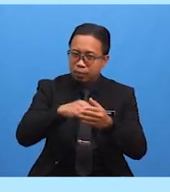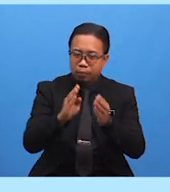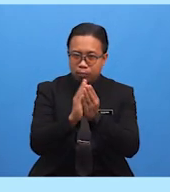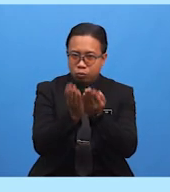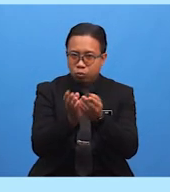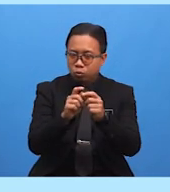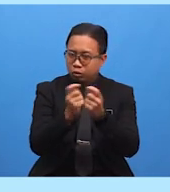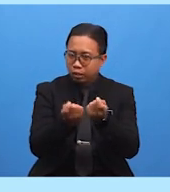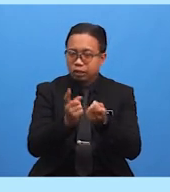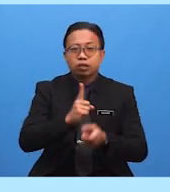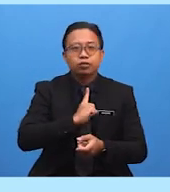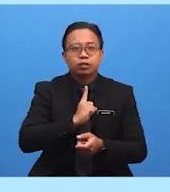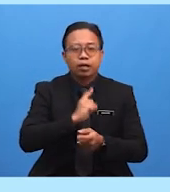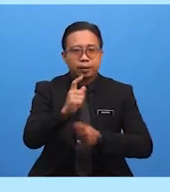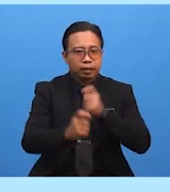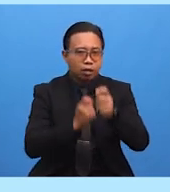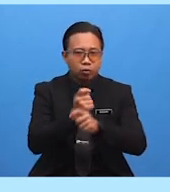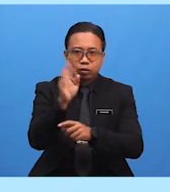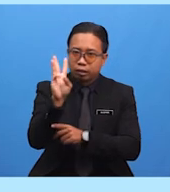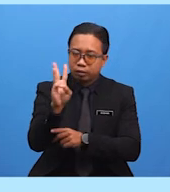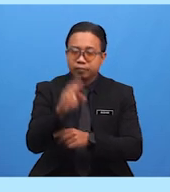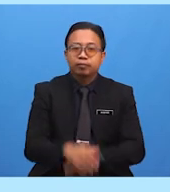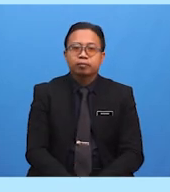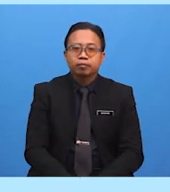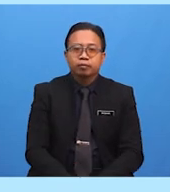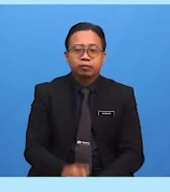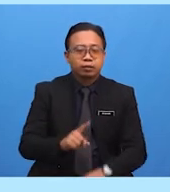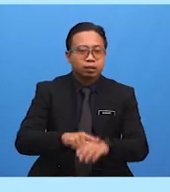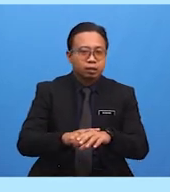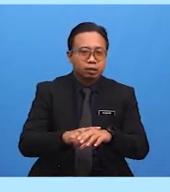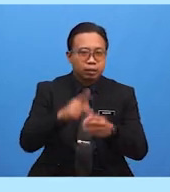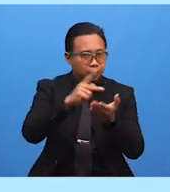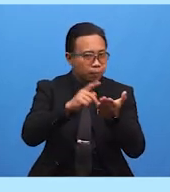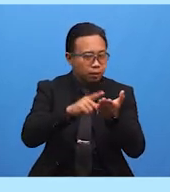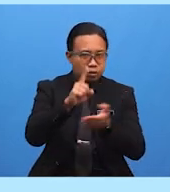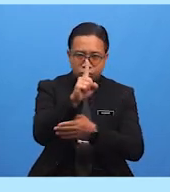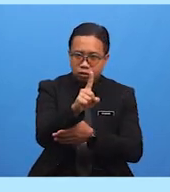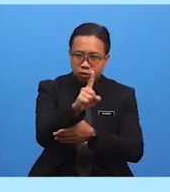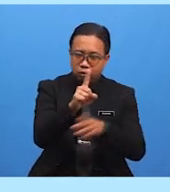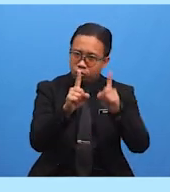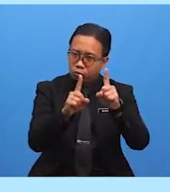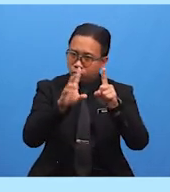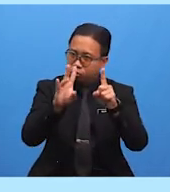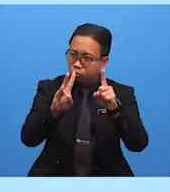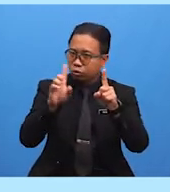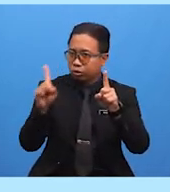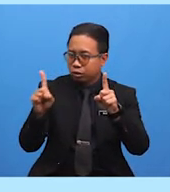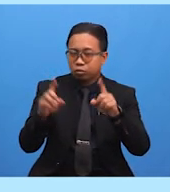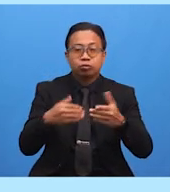Pendidikan Islam Tahun 6 di muka surat 171